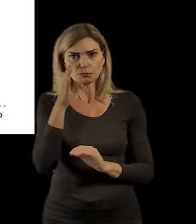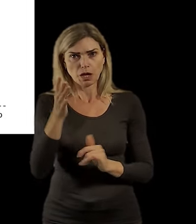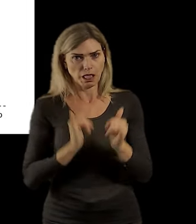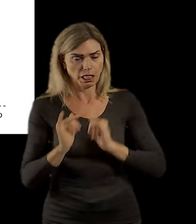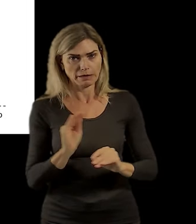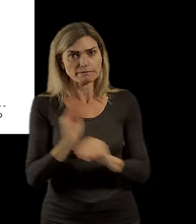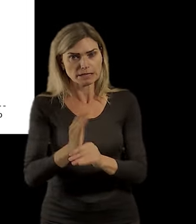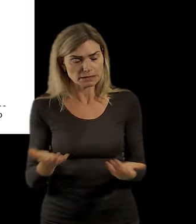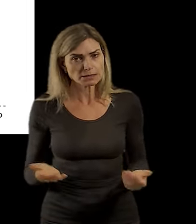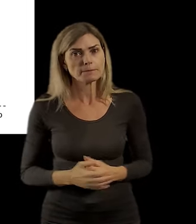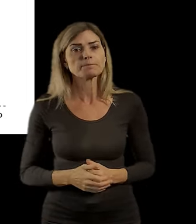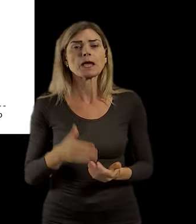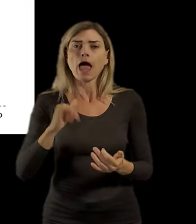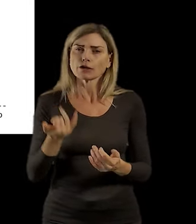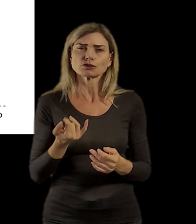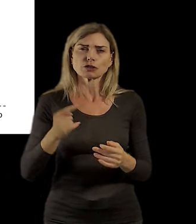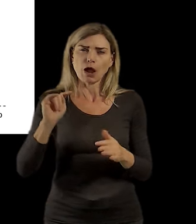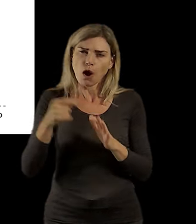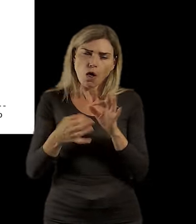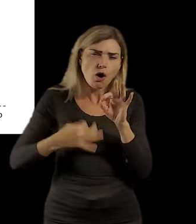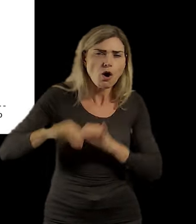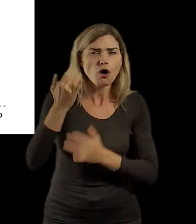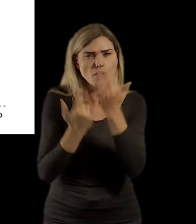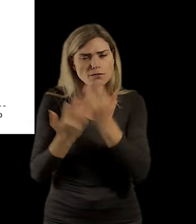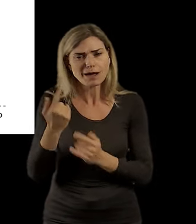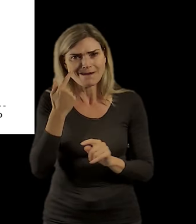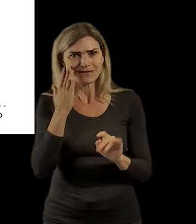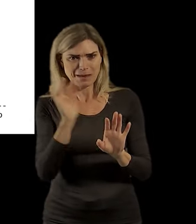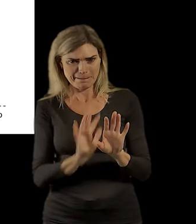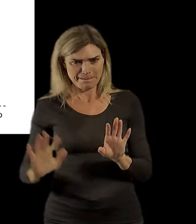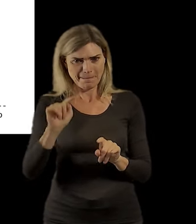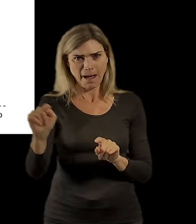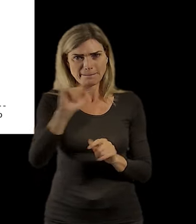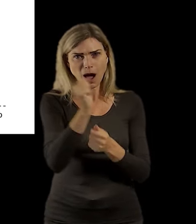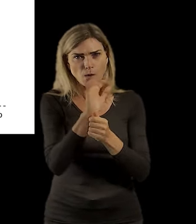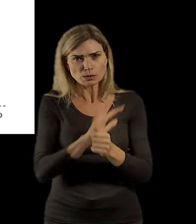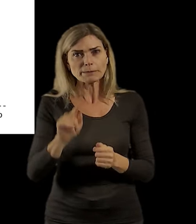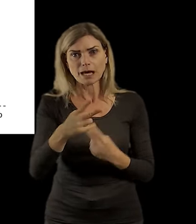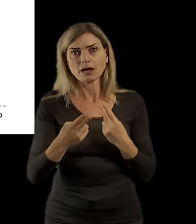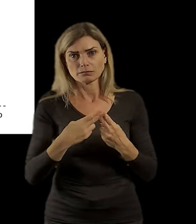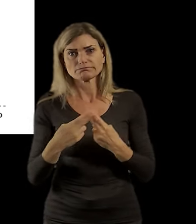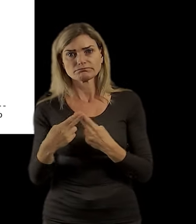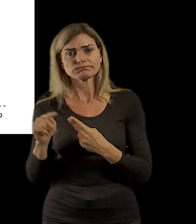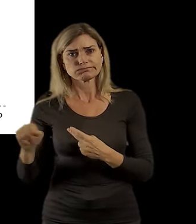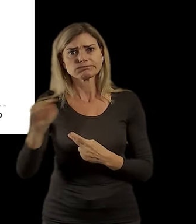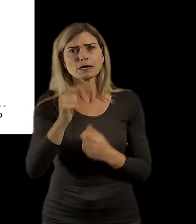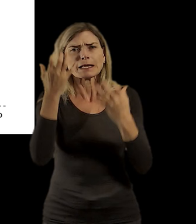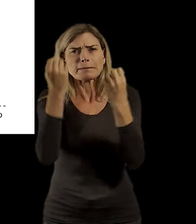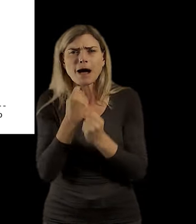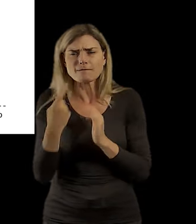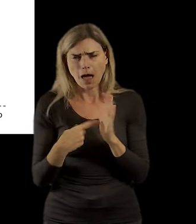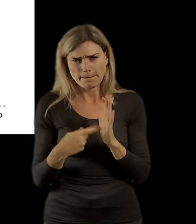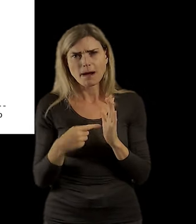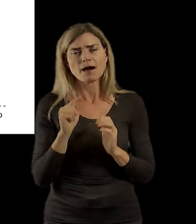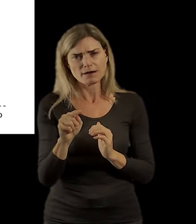Ještě jsme pokračovali dál a tady to jsou, vidíte, území, která jsou riziková nebo v těch tmavých místech jsou